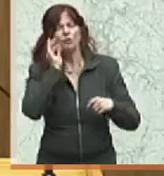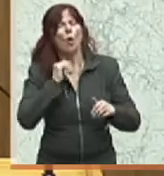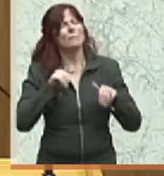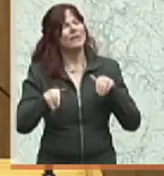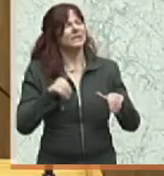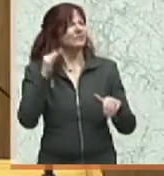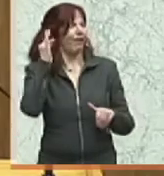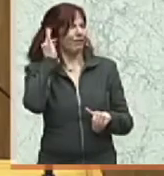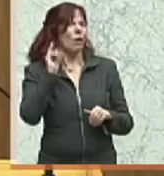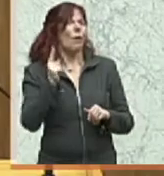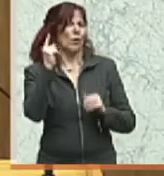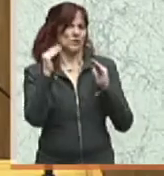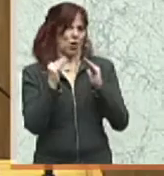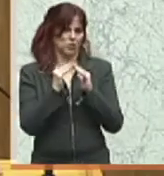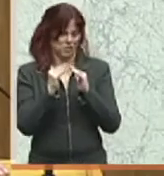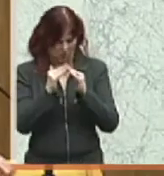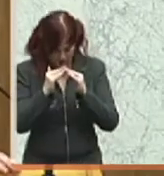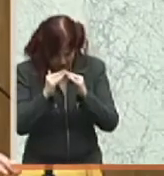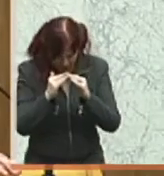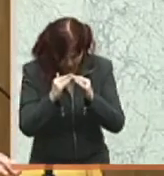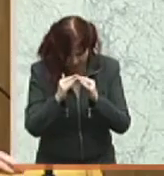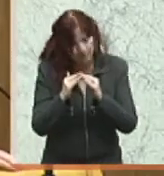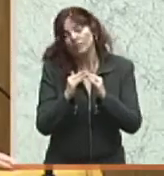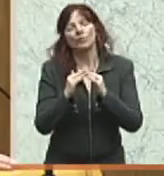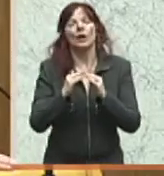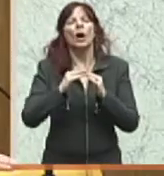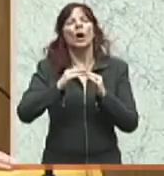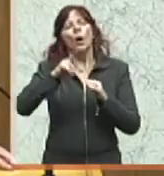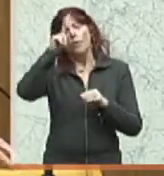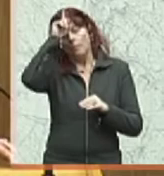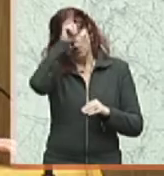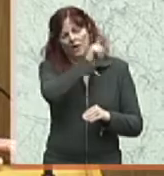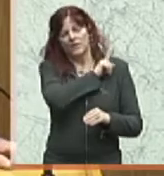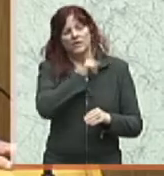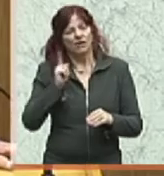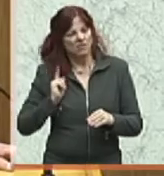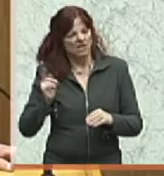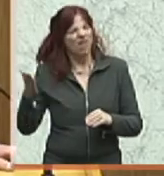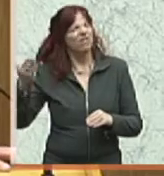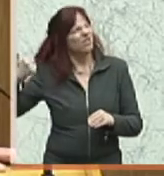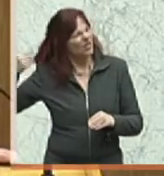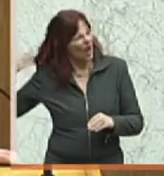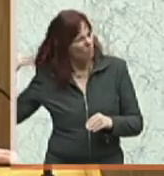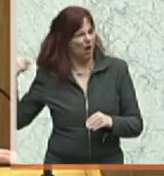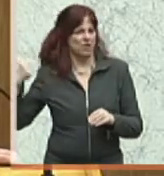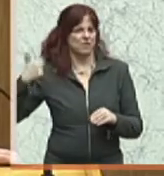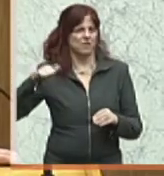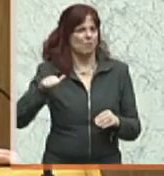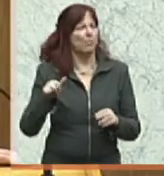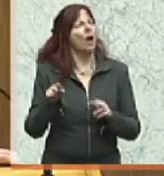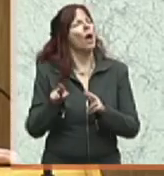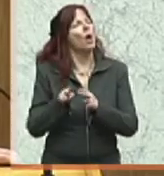Der Polizist und die Polizisten, die Mitglieder der Exekutive des Bundesheers,